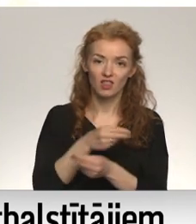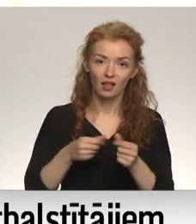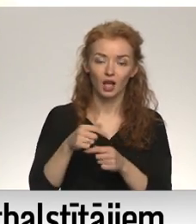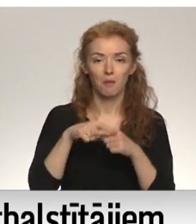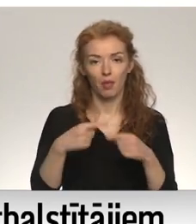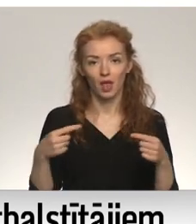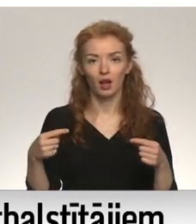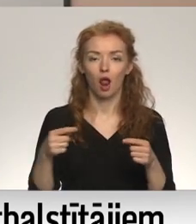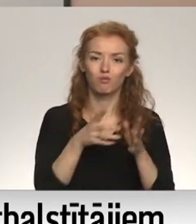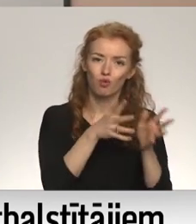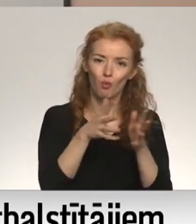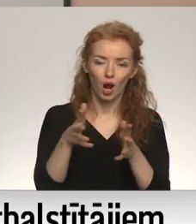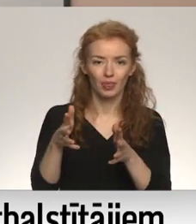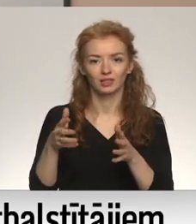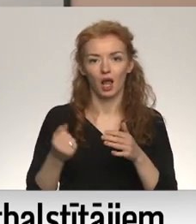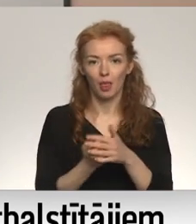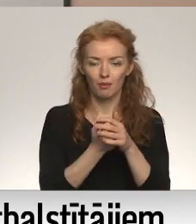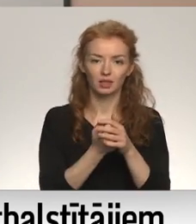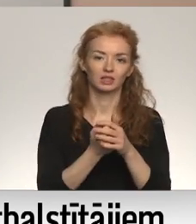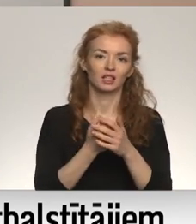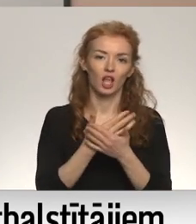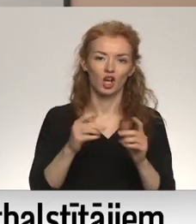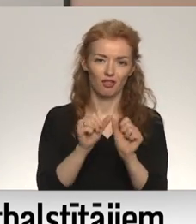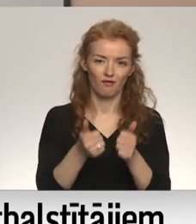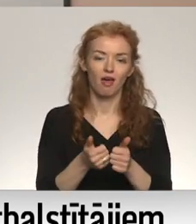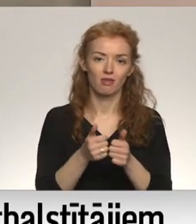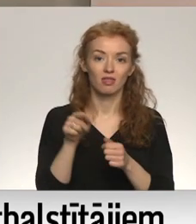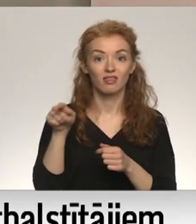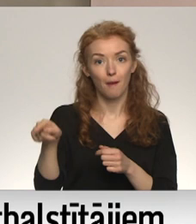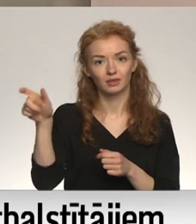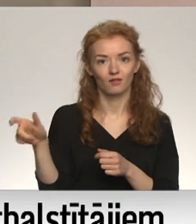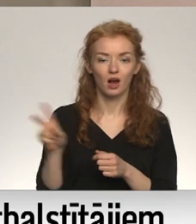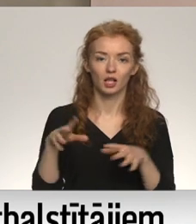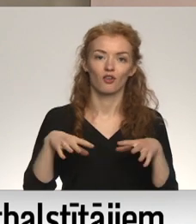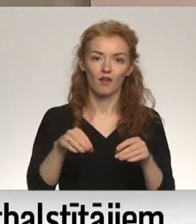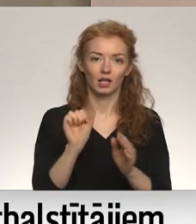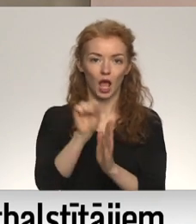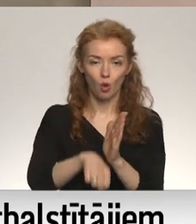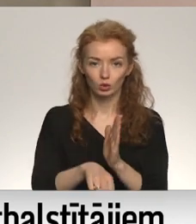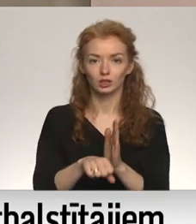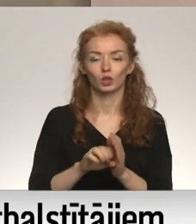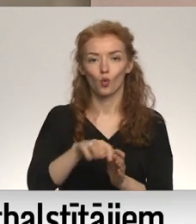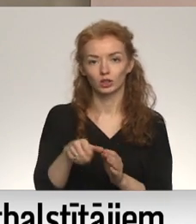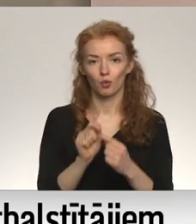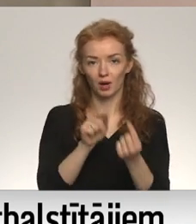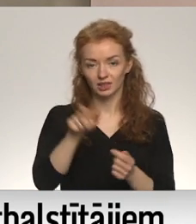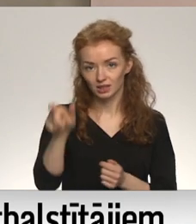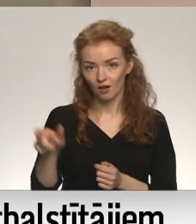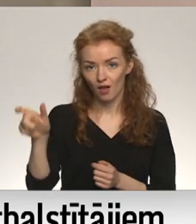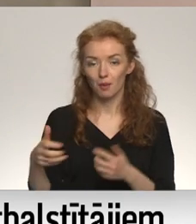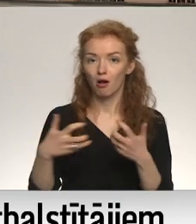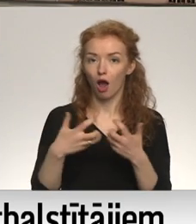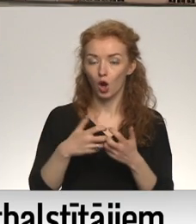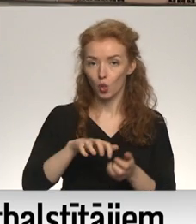materiālu, propagandisku, tehnoloģisku vai cita veidā atbalstu personām, kuras veikušas genocīdu, noziegumus pret cilvēci, kā ar